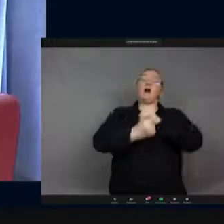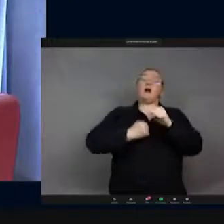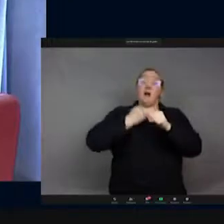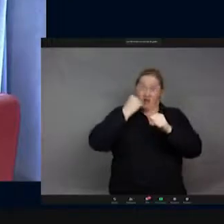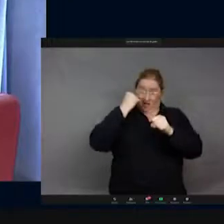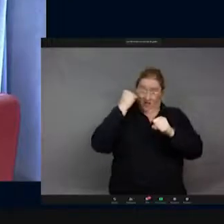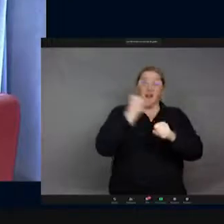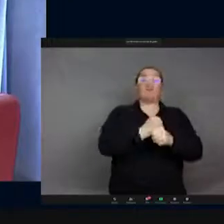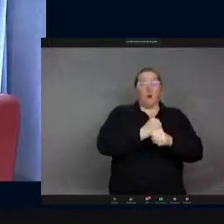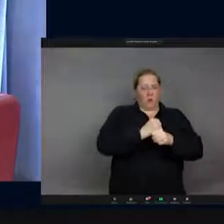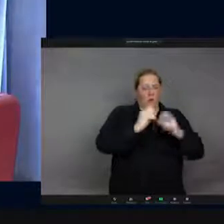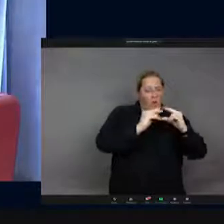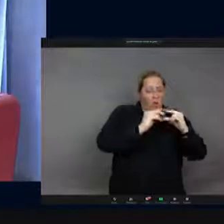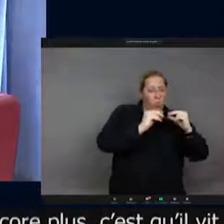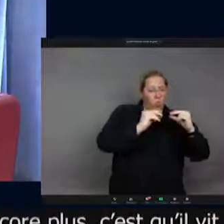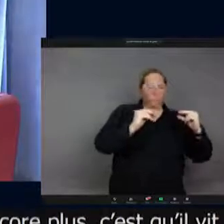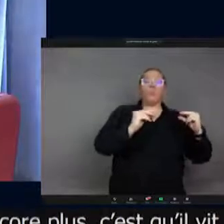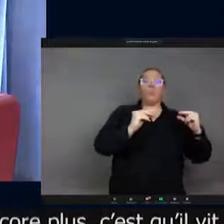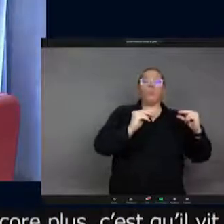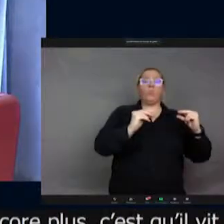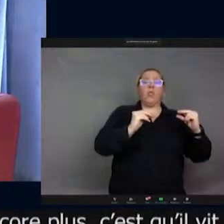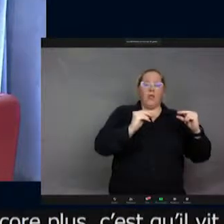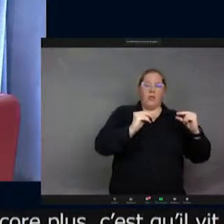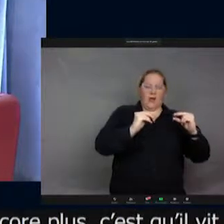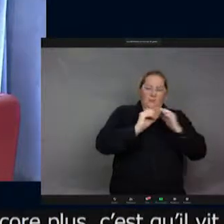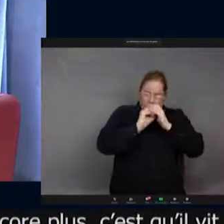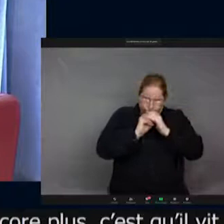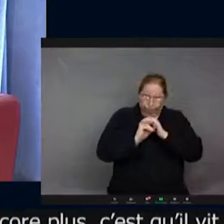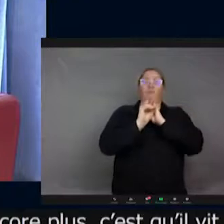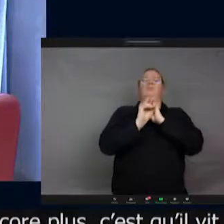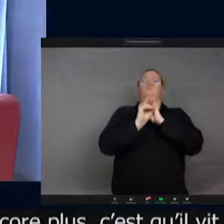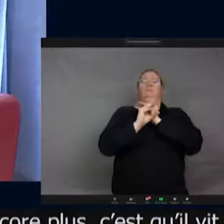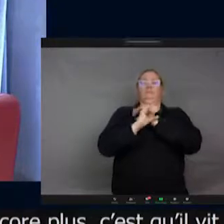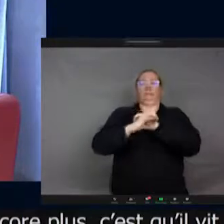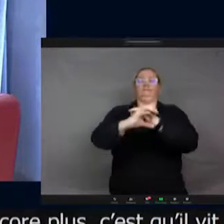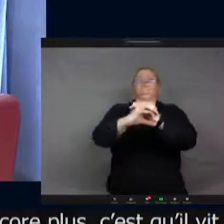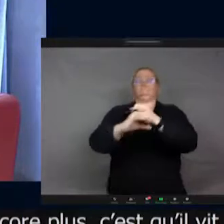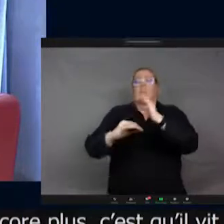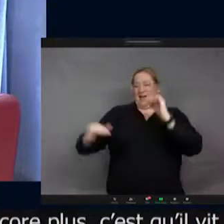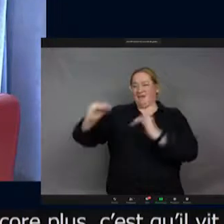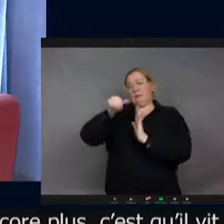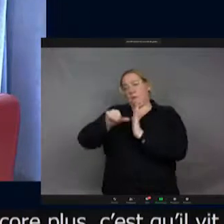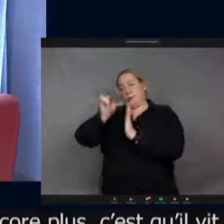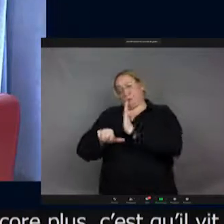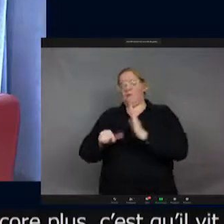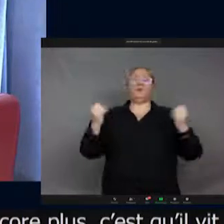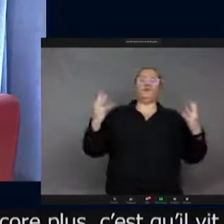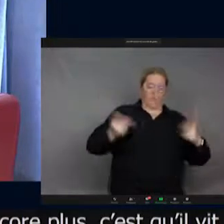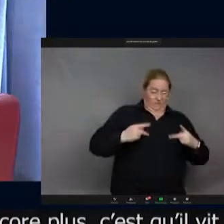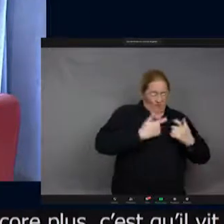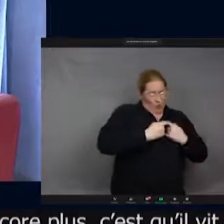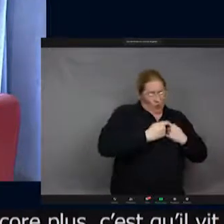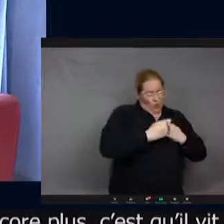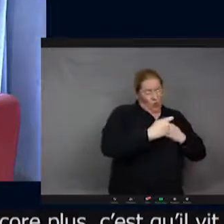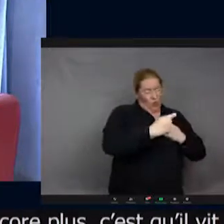sous forme de larve et 1 à 2 mois sous forme adulte. Chez les insectes, souvent, la durée de vie de l'enfant est plus longue